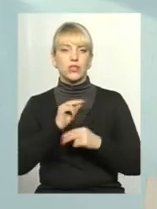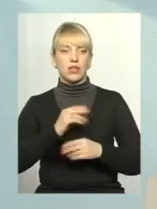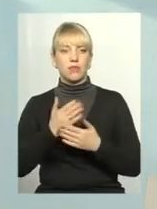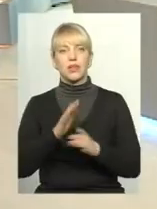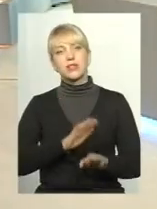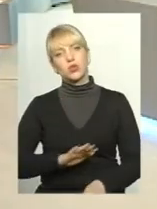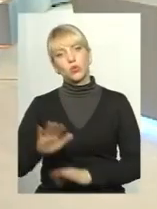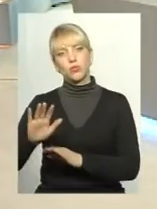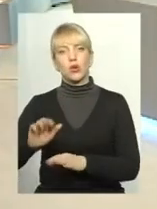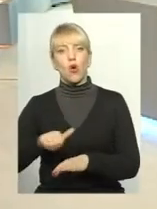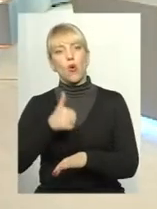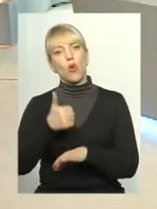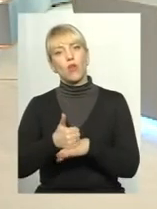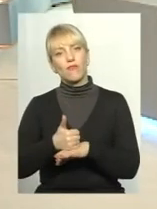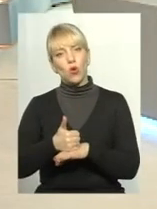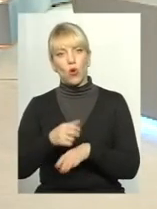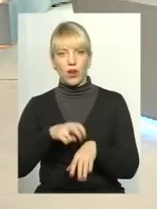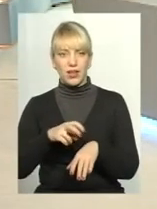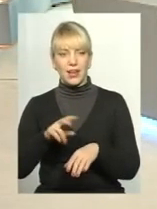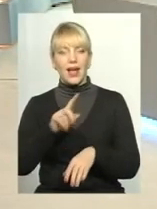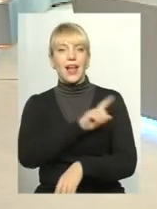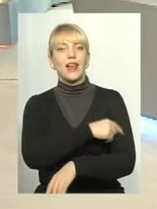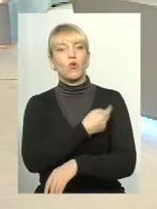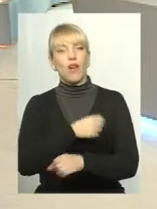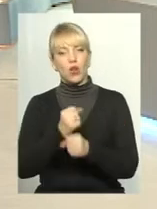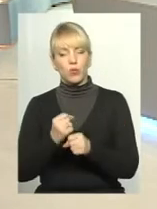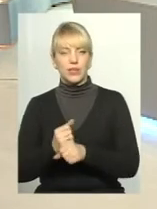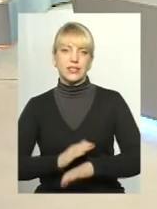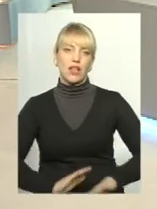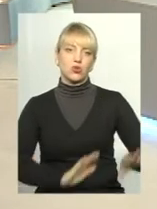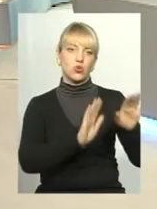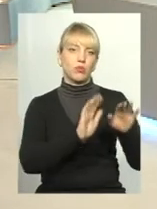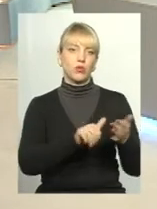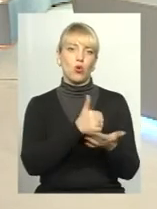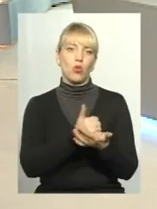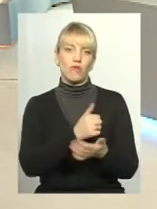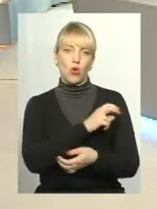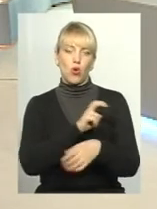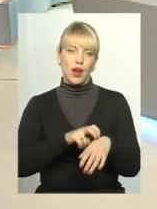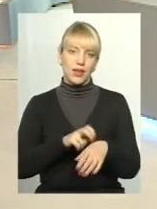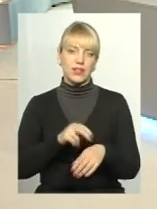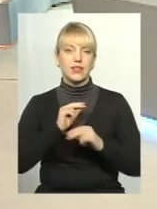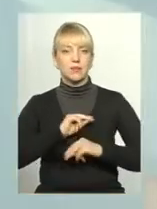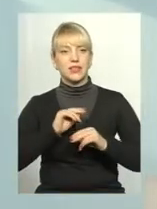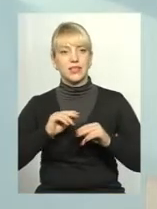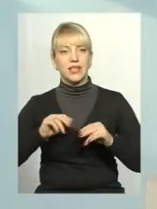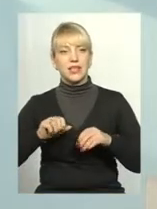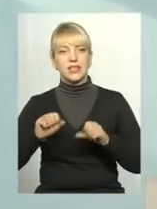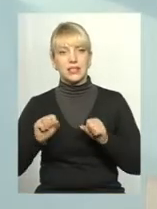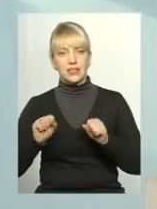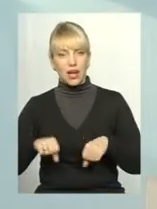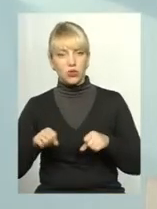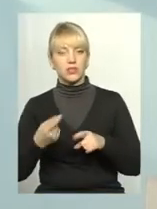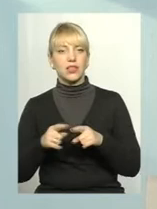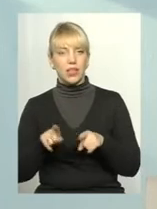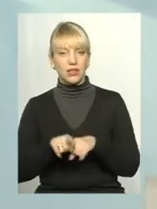головного лікаря з лікувальної роботи, заступника головного лікаря з експертизи працездатності. Тобто, отакі посади будуть скорочені.